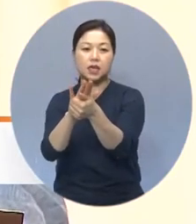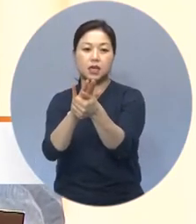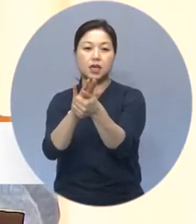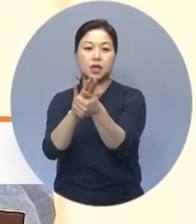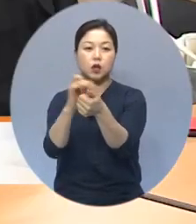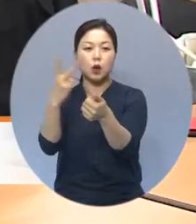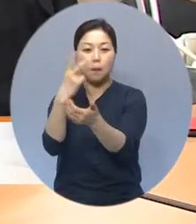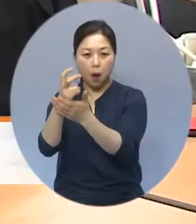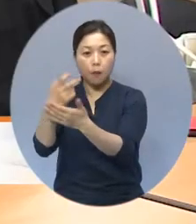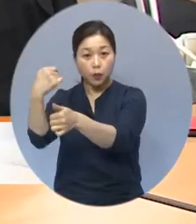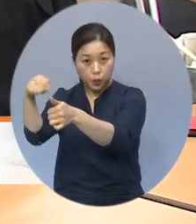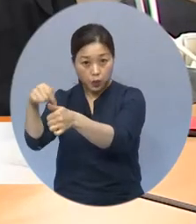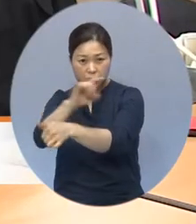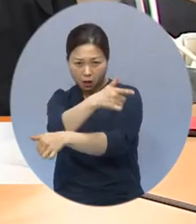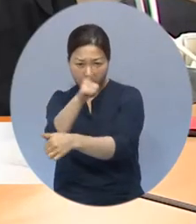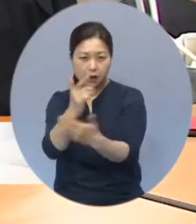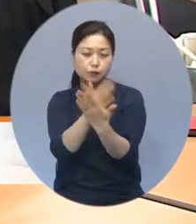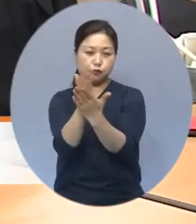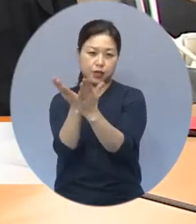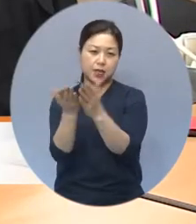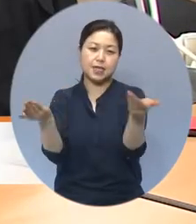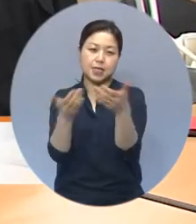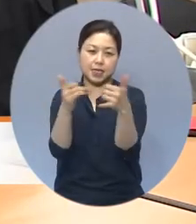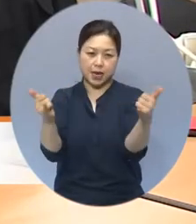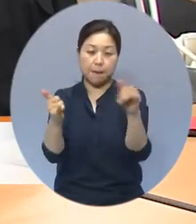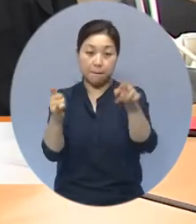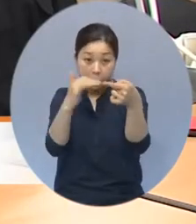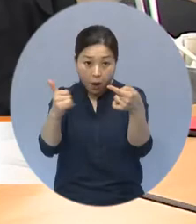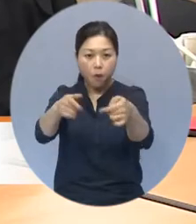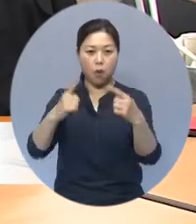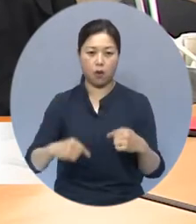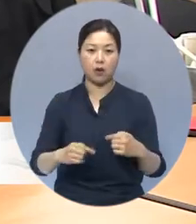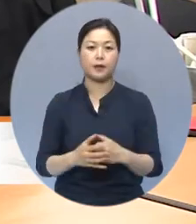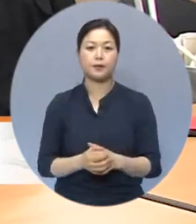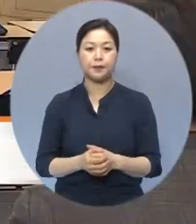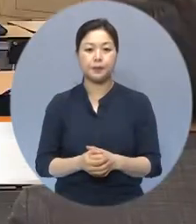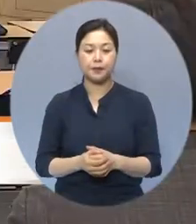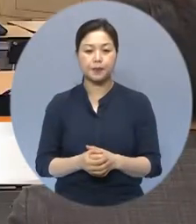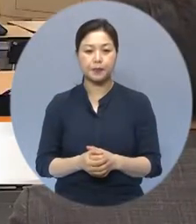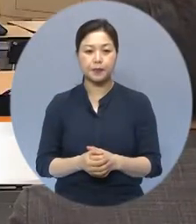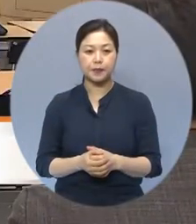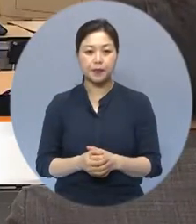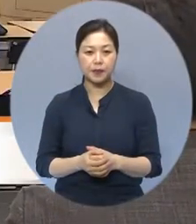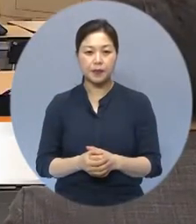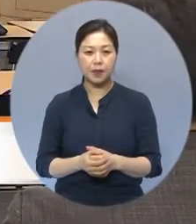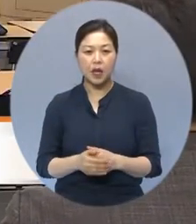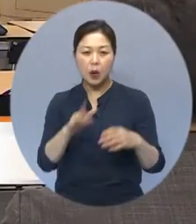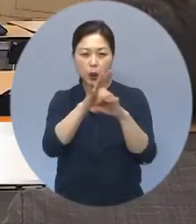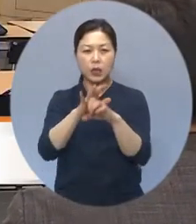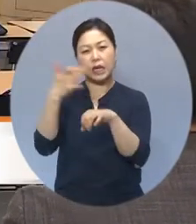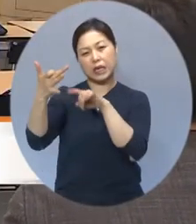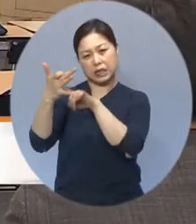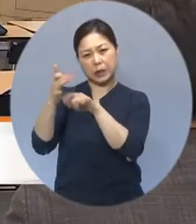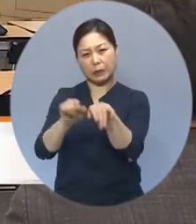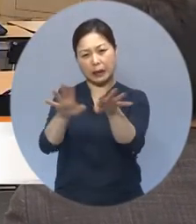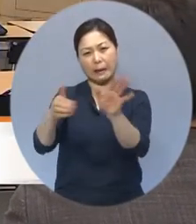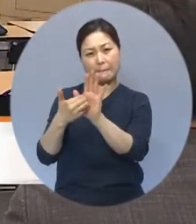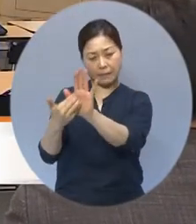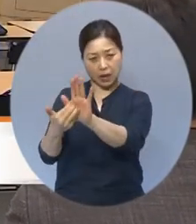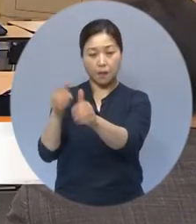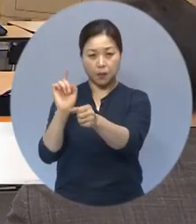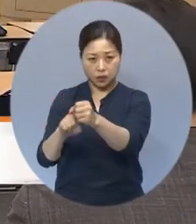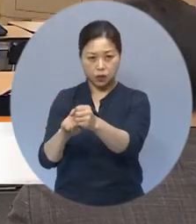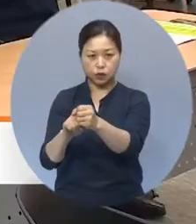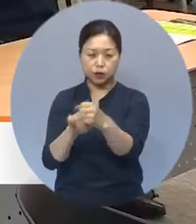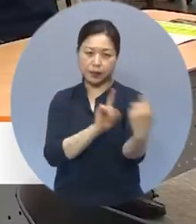교육 등 다양한 분야에서 일하는 100인이 모였습니다. 다만 코로나19 확산 방지를 위한 사회적 거리